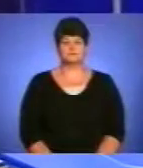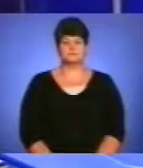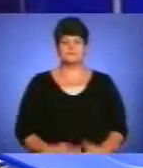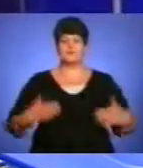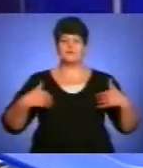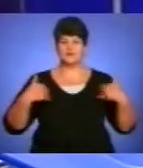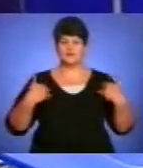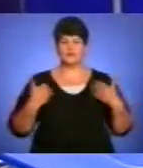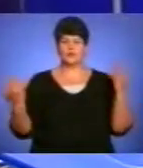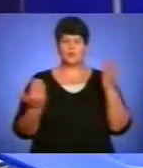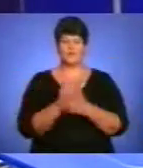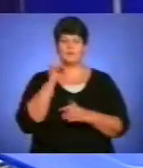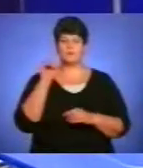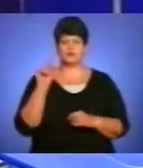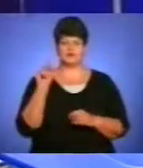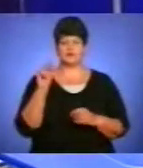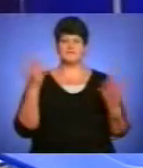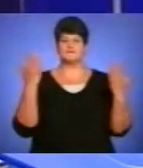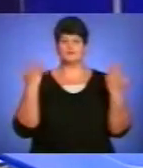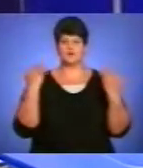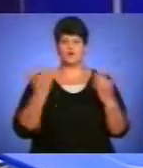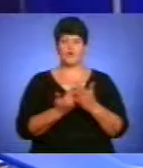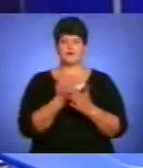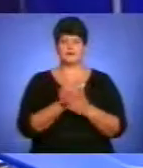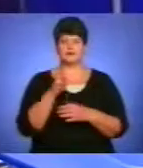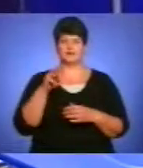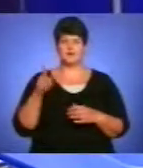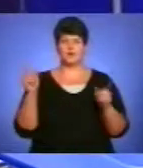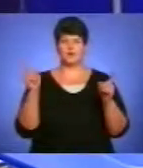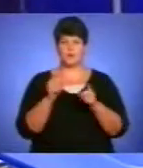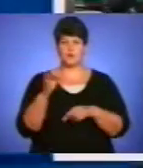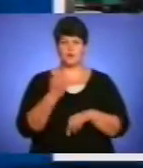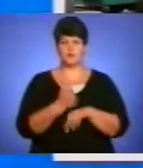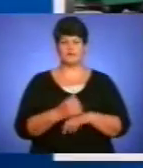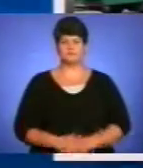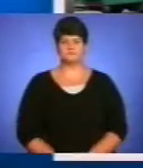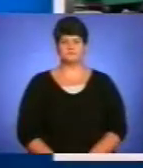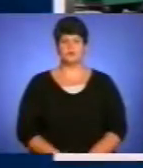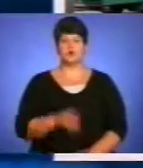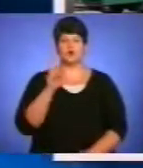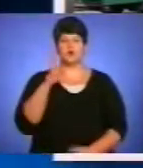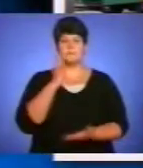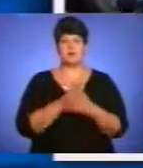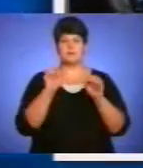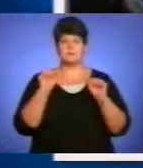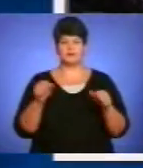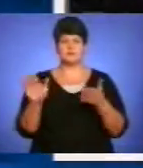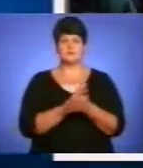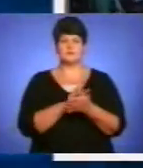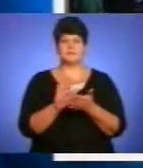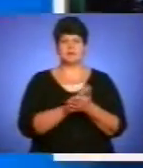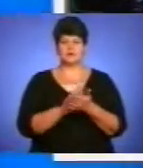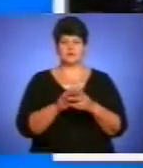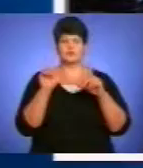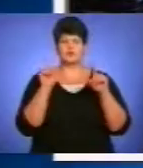Вітаю, новини понеділка та вихідних у цях ТТБ коротко про головне. Хто має право на безкоштовний проїзд і для кого